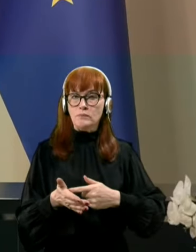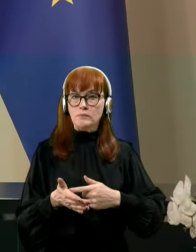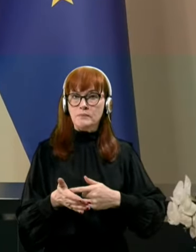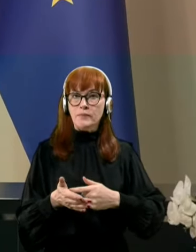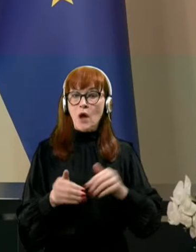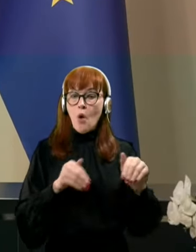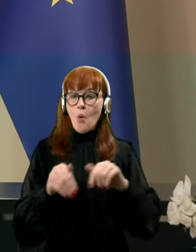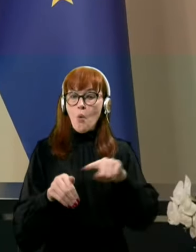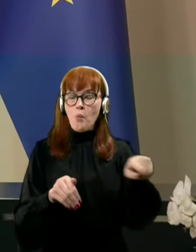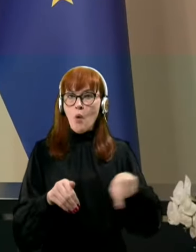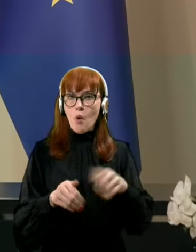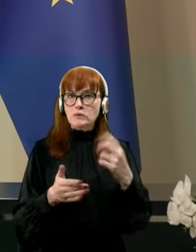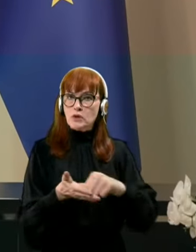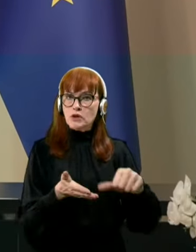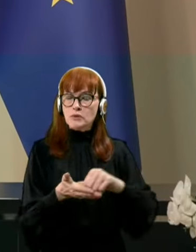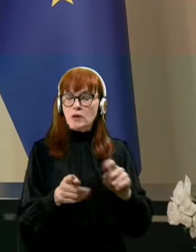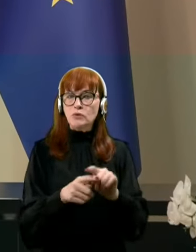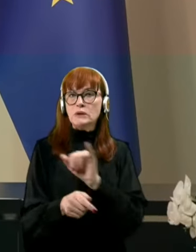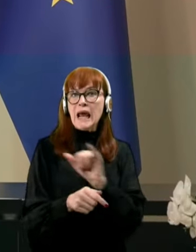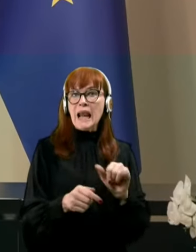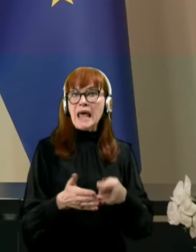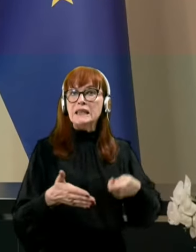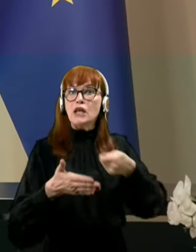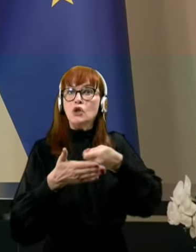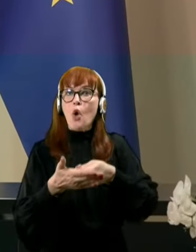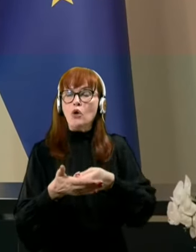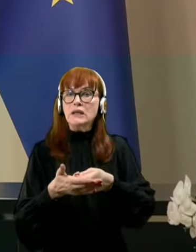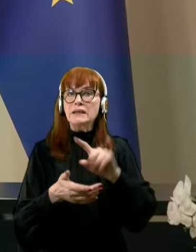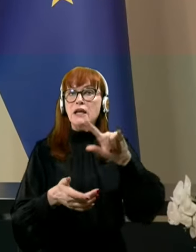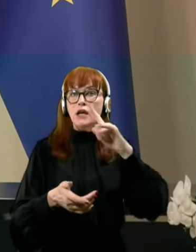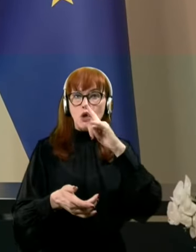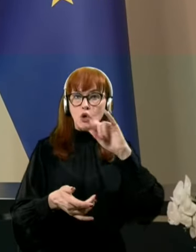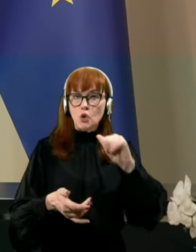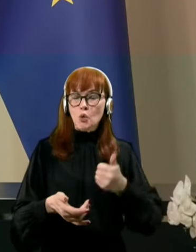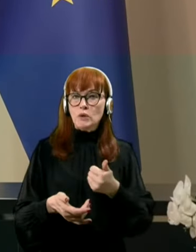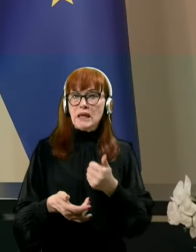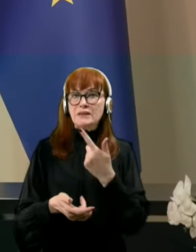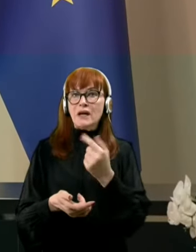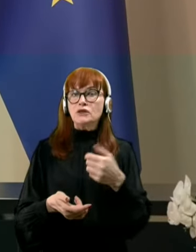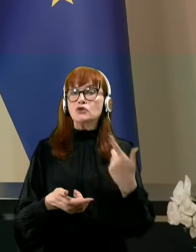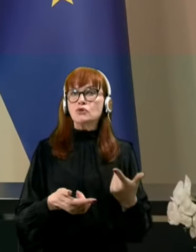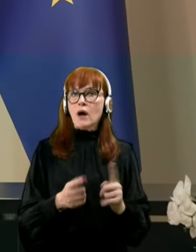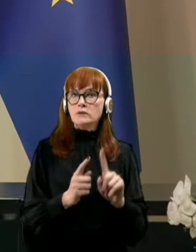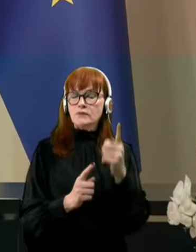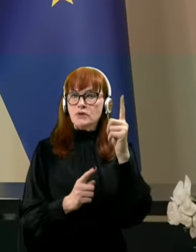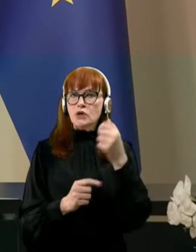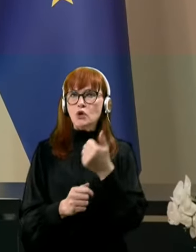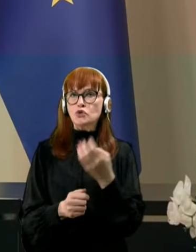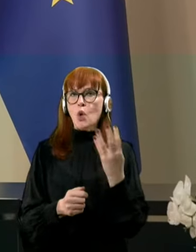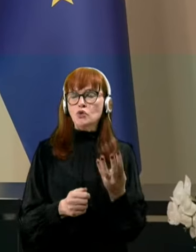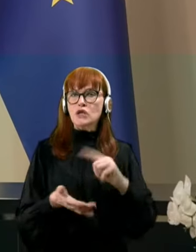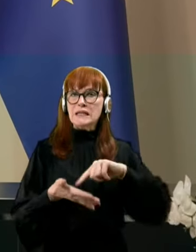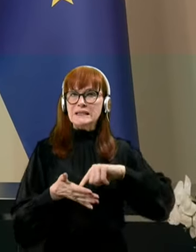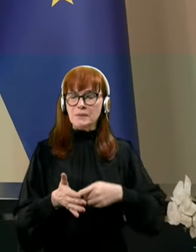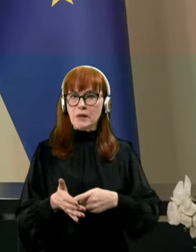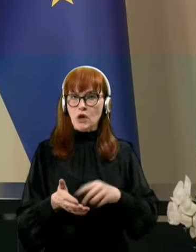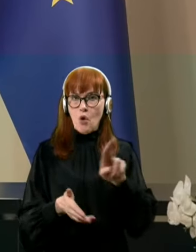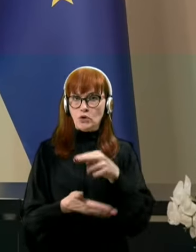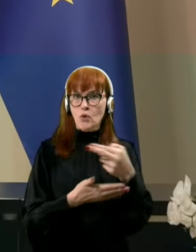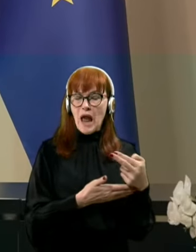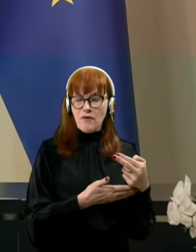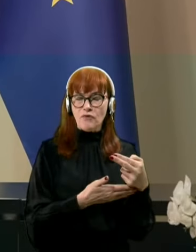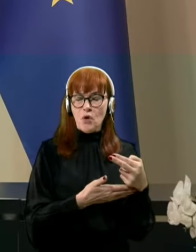Upokojencem je bil izplačen tudi letni dodatek v juniju 2020 v višini okoli 140 milijonov evrov.